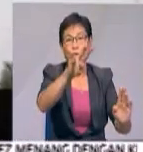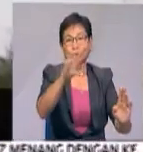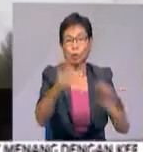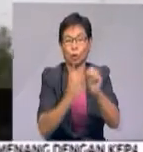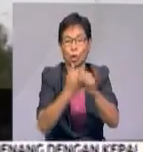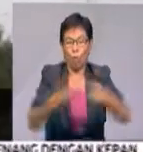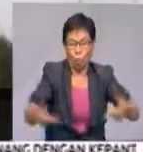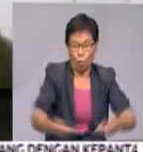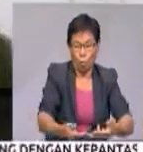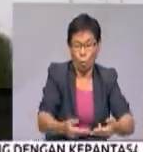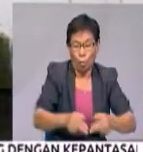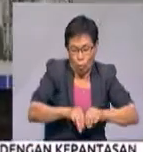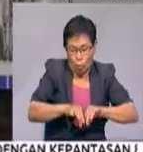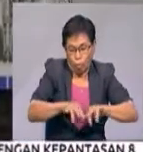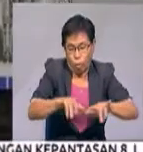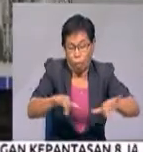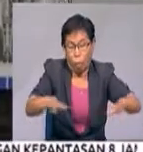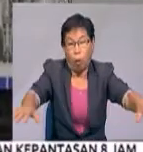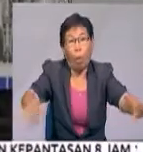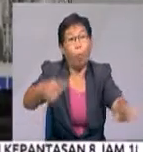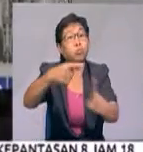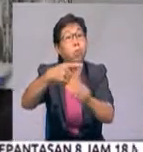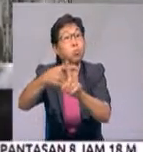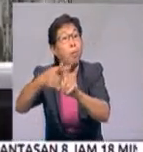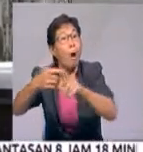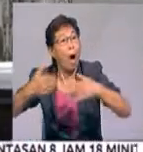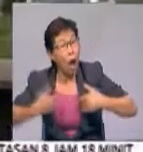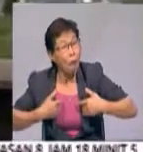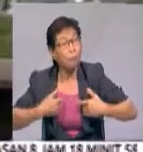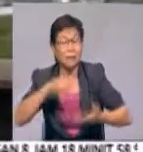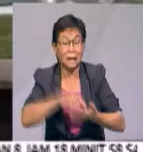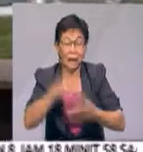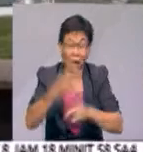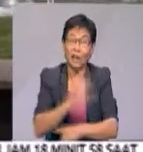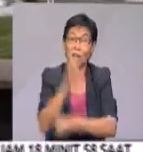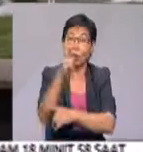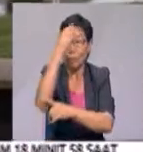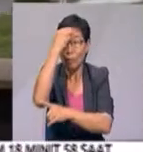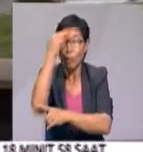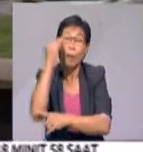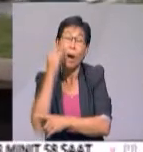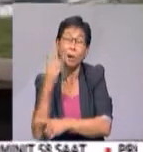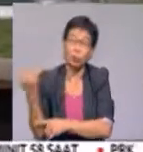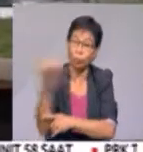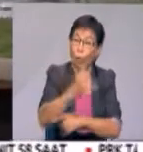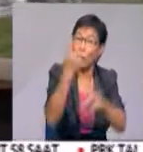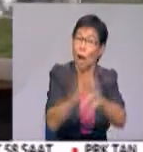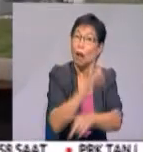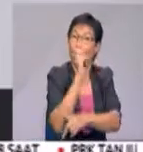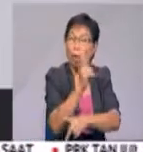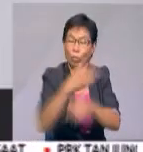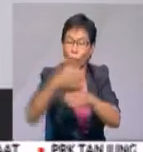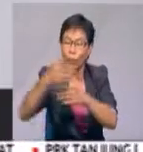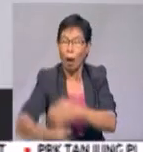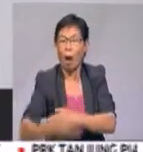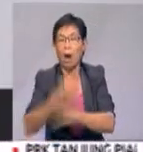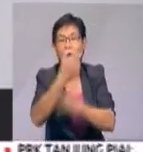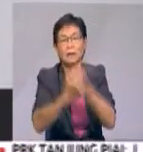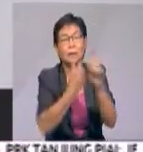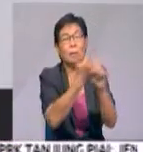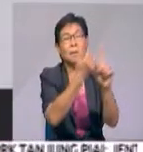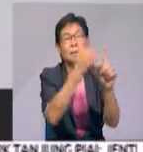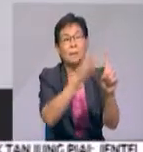hubungan dua hala berkembang secara positif dengan menyaksikan ini adalah kali kedua Tunduk Tomahari ke Turkmenistan selepas 1994.